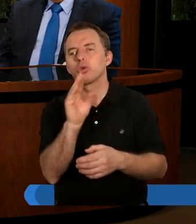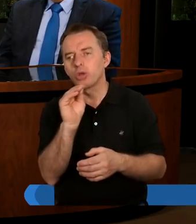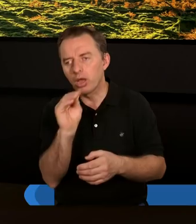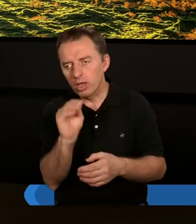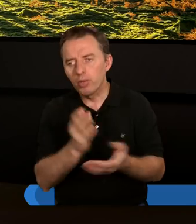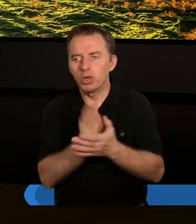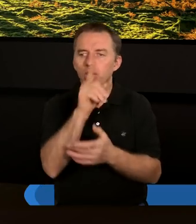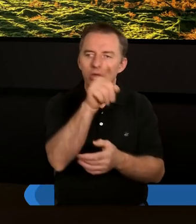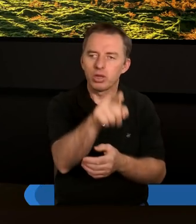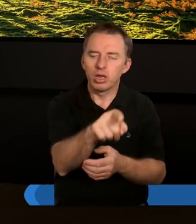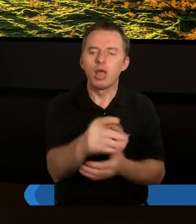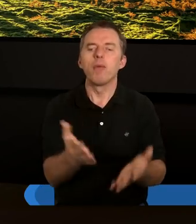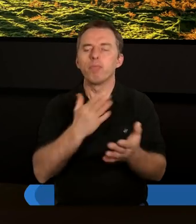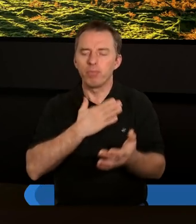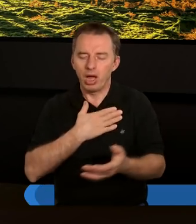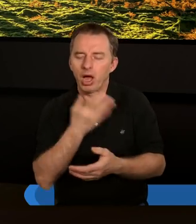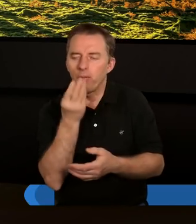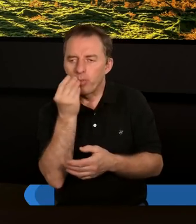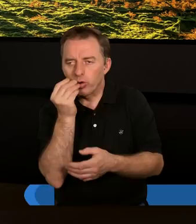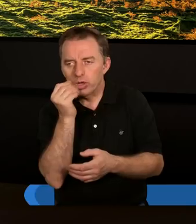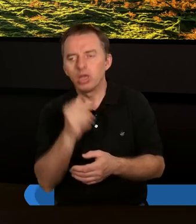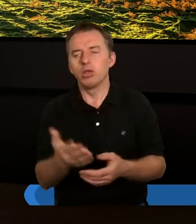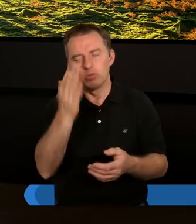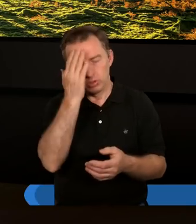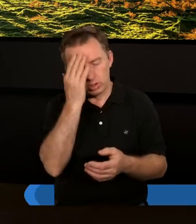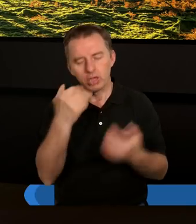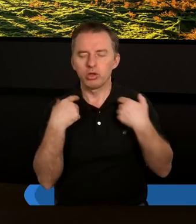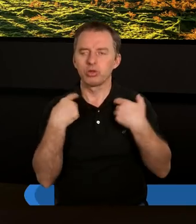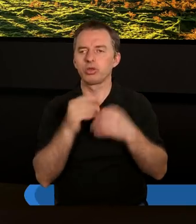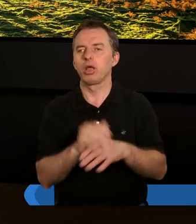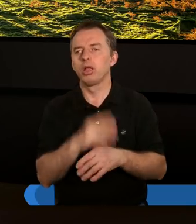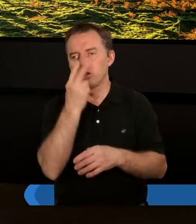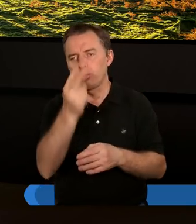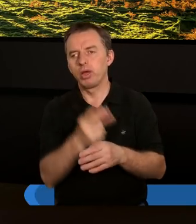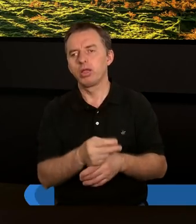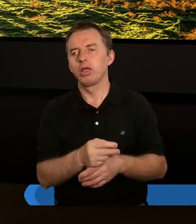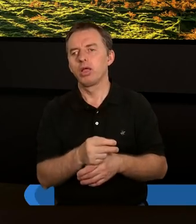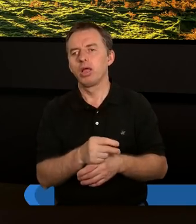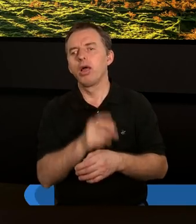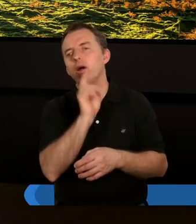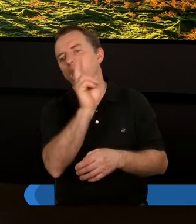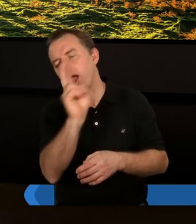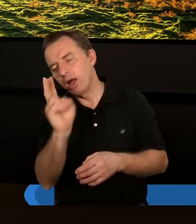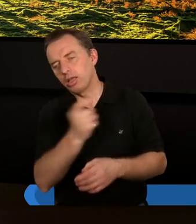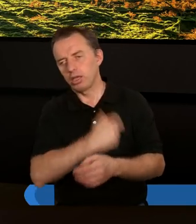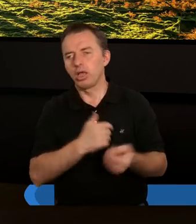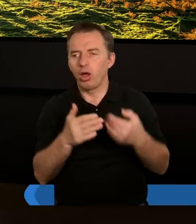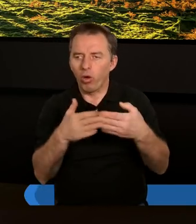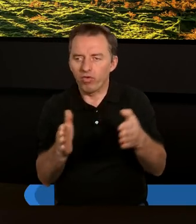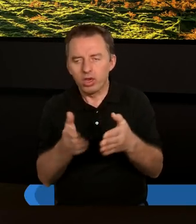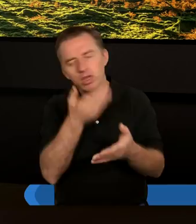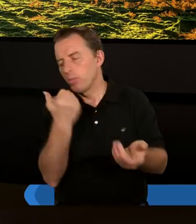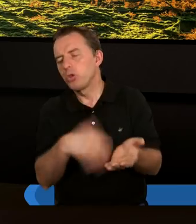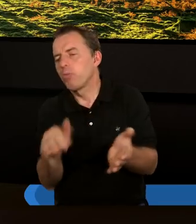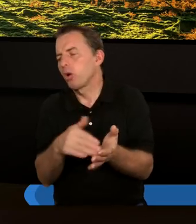że przez niego doznaję pocieszenia, przez niego doznaję zachęty. Zobaczmy, jeżeli każde serce jest otwarte i nie ma